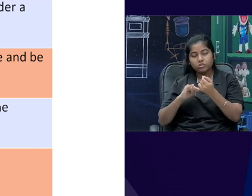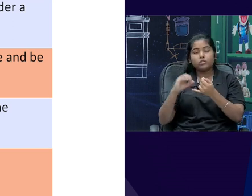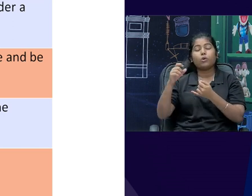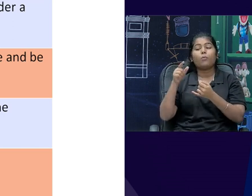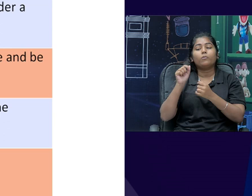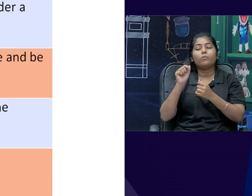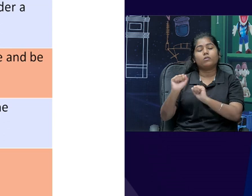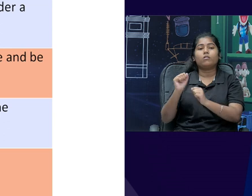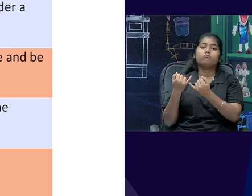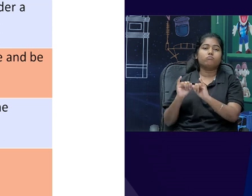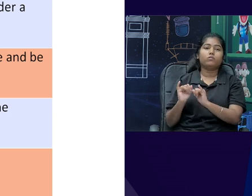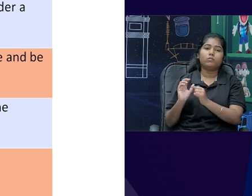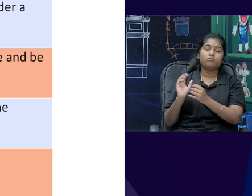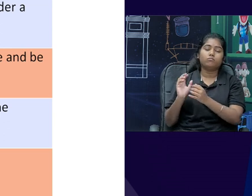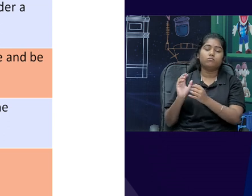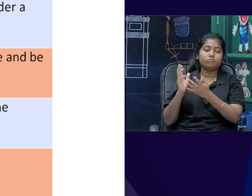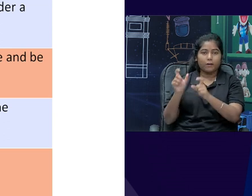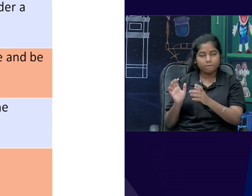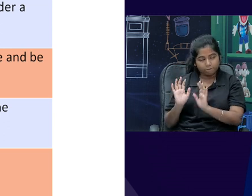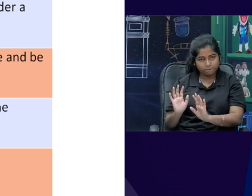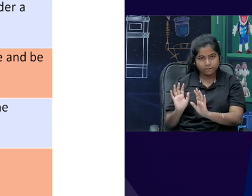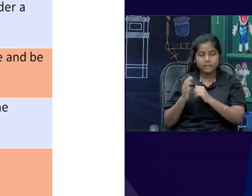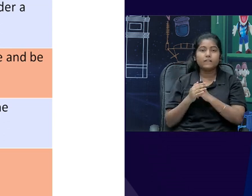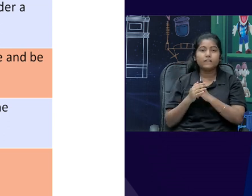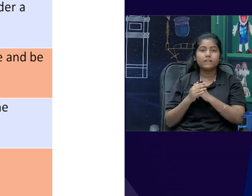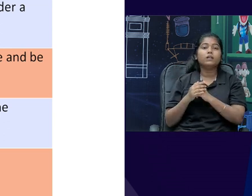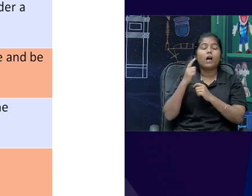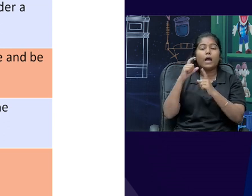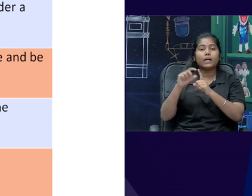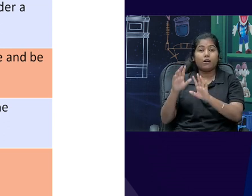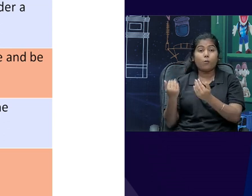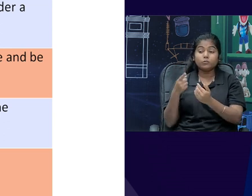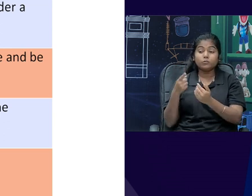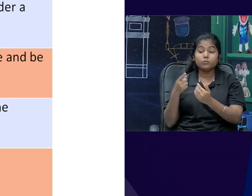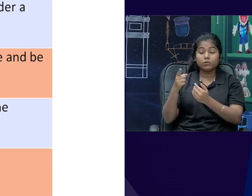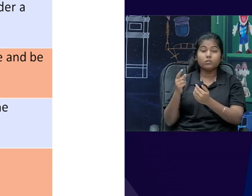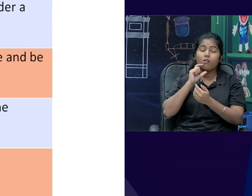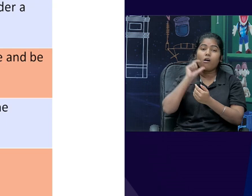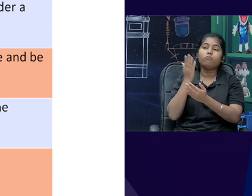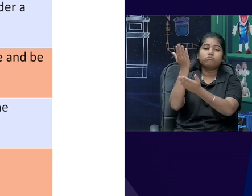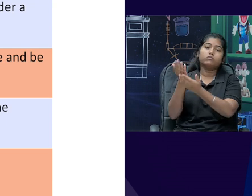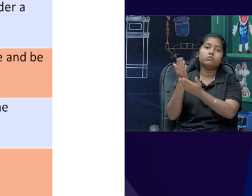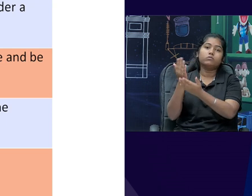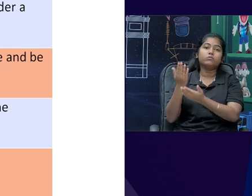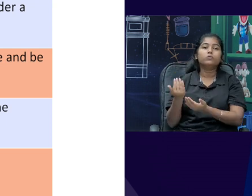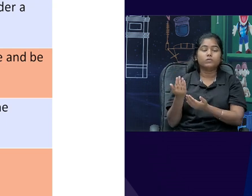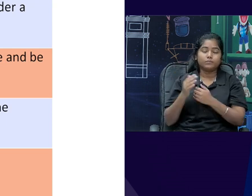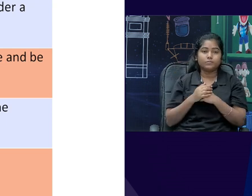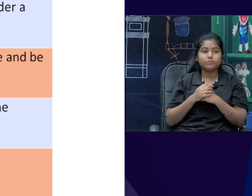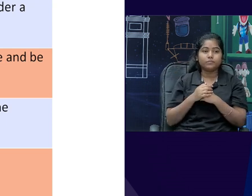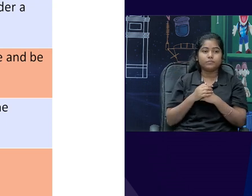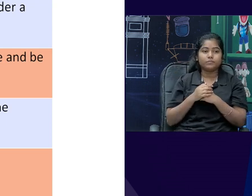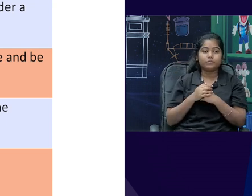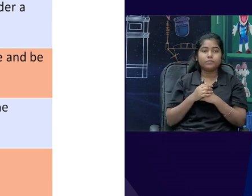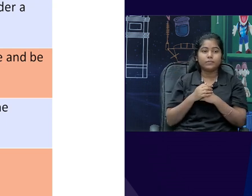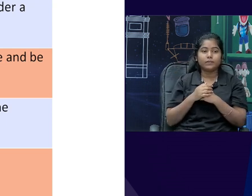they can file a suit against any party on their own, capital जो है departmental undertaking की, वो government